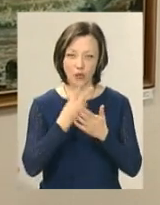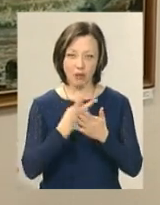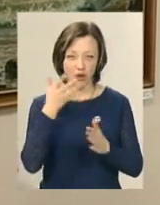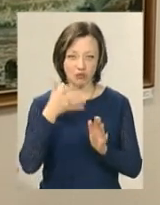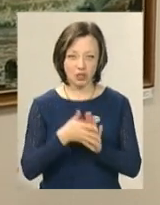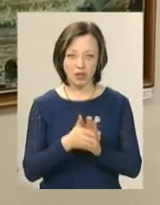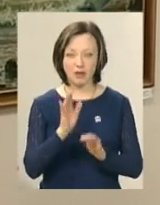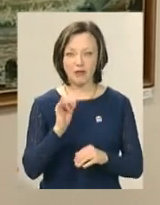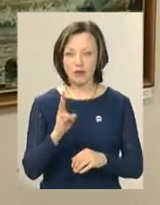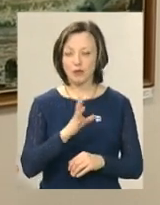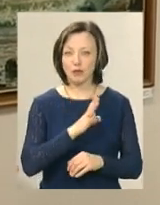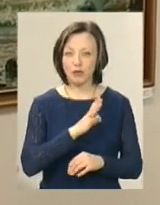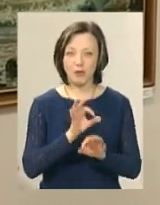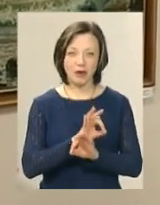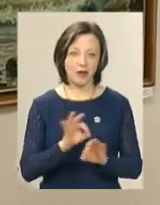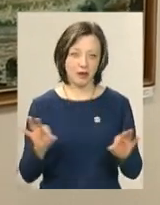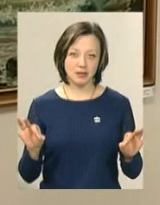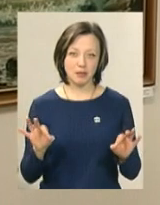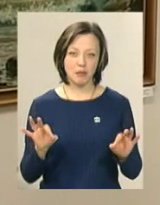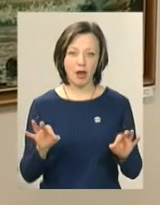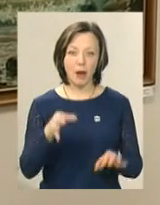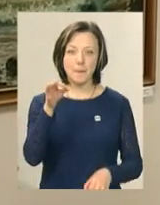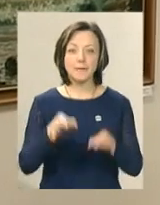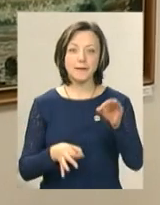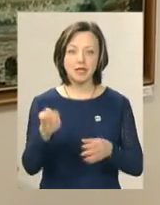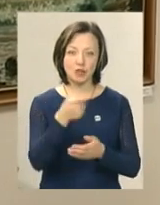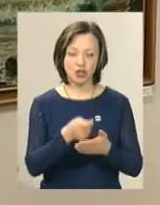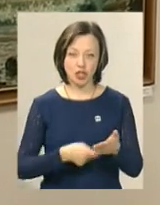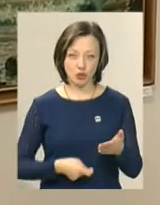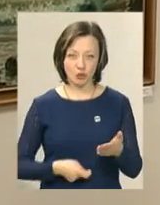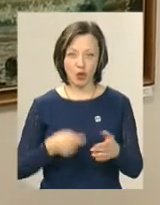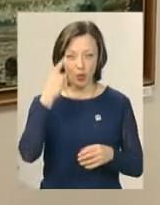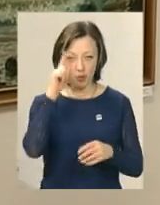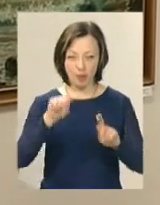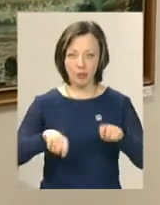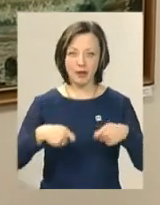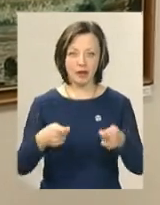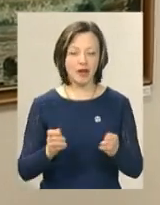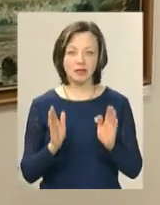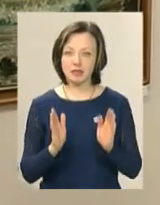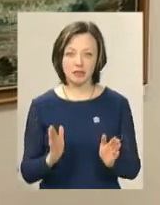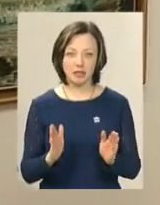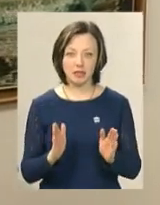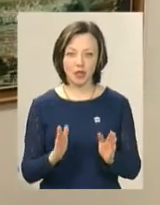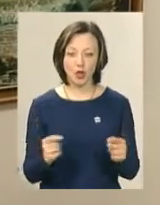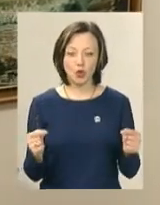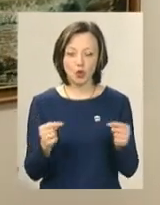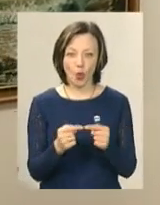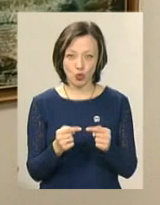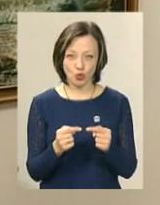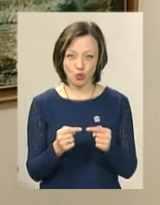Він був прекрасним пізажистом. Вмів передавати не тільки точно